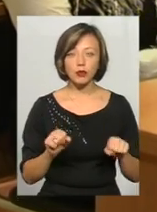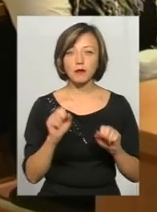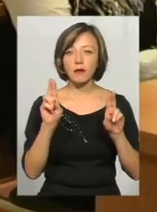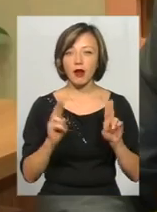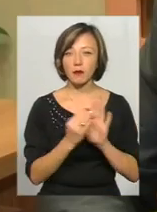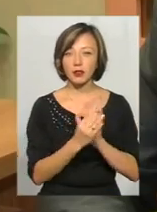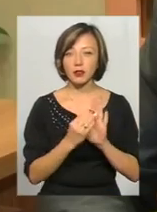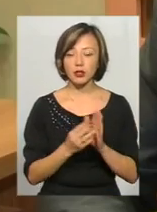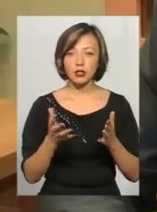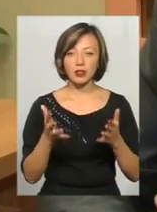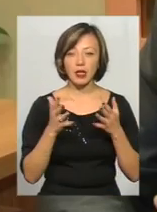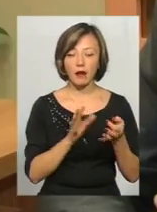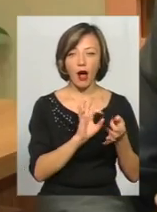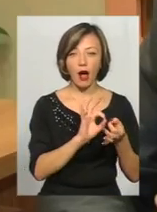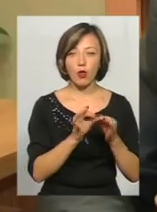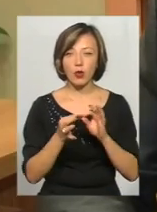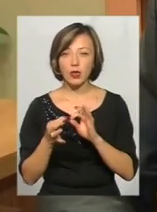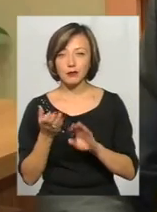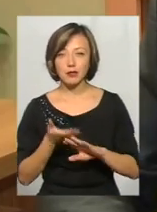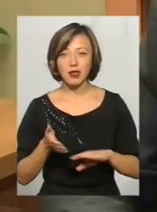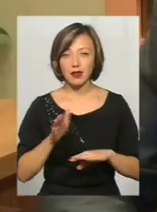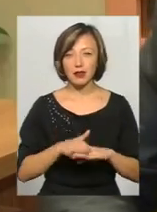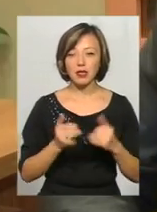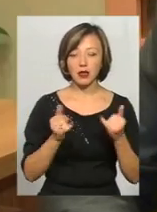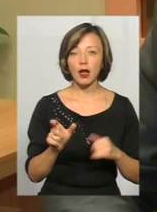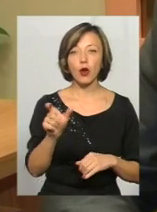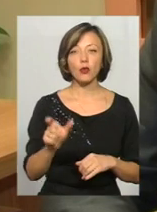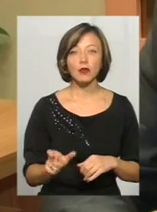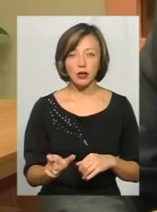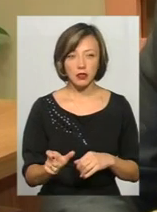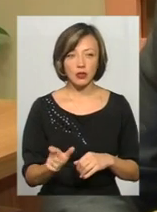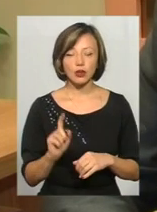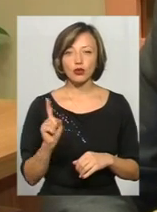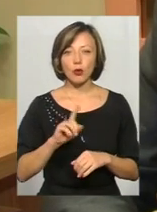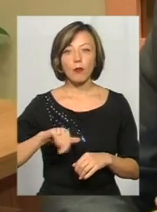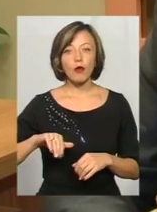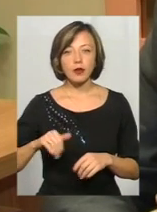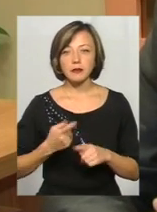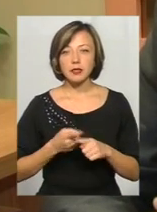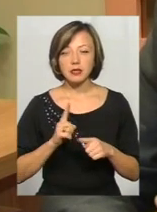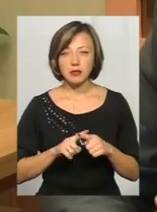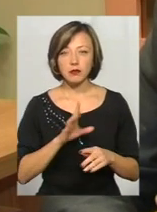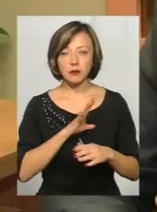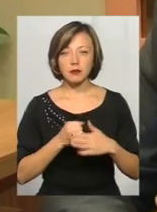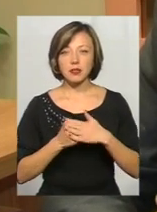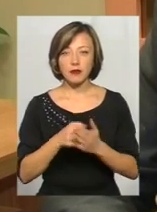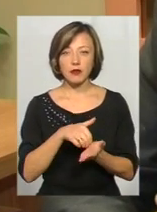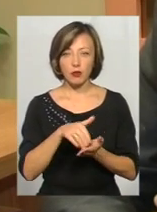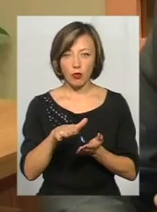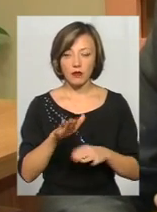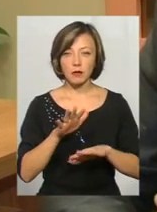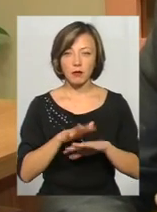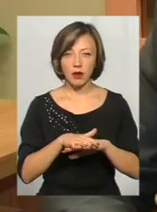прописаний чіткий алгоритм, досить складний для людини, щоб потім це було підставою відмовити